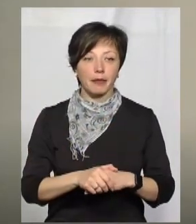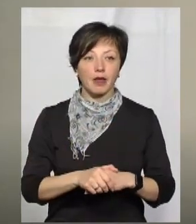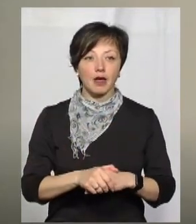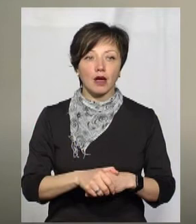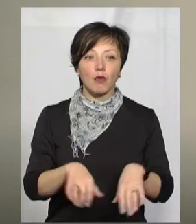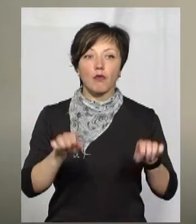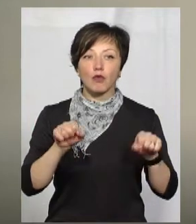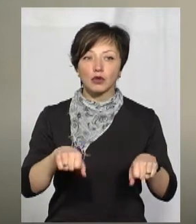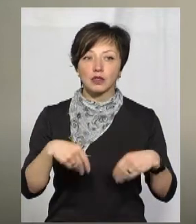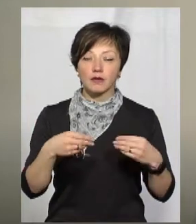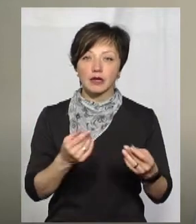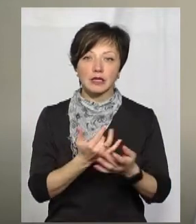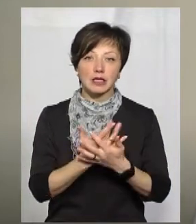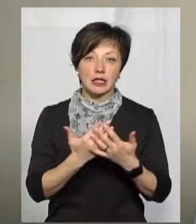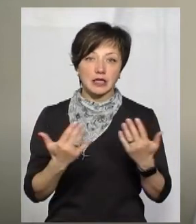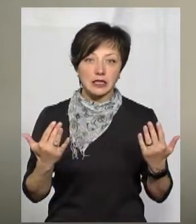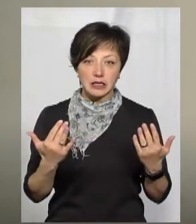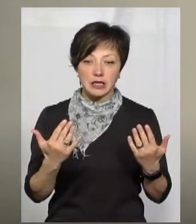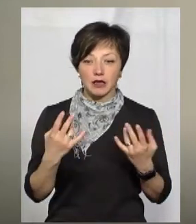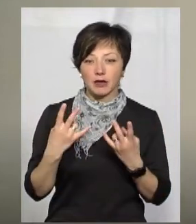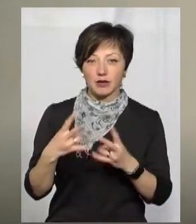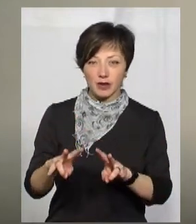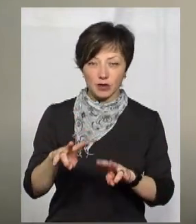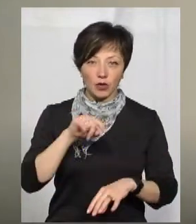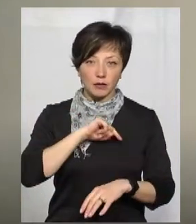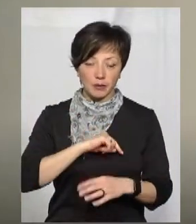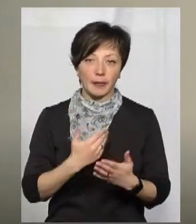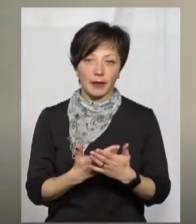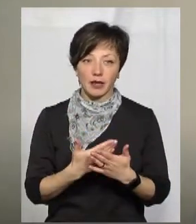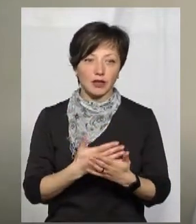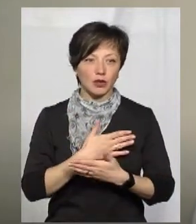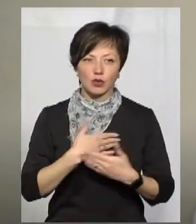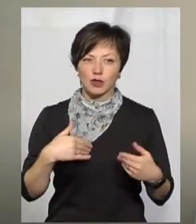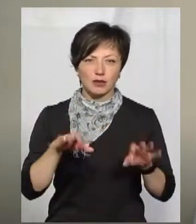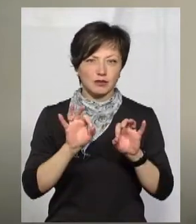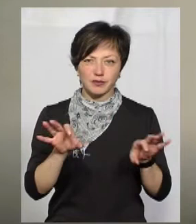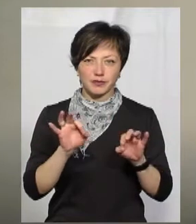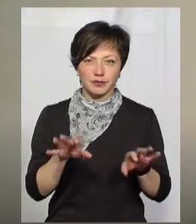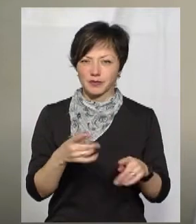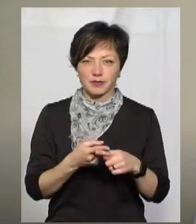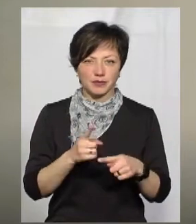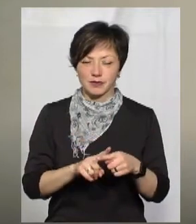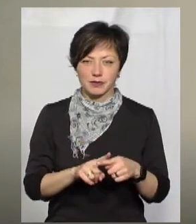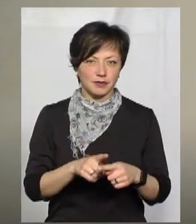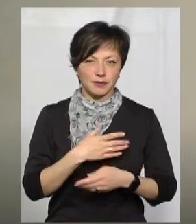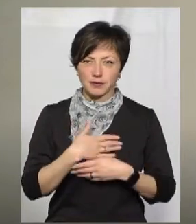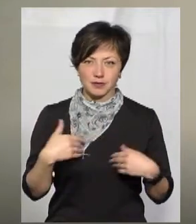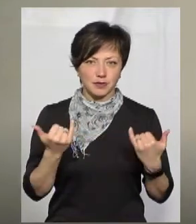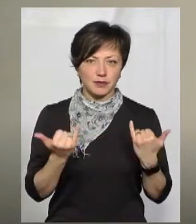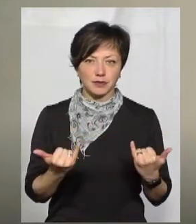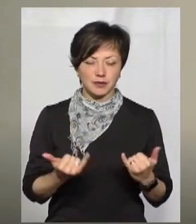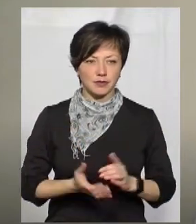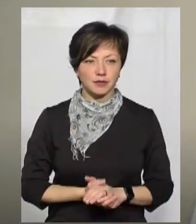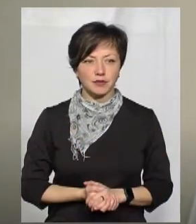Він може давати різні побічні дії. Я не хотіла б навіть тут в